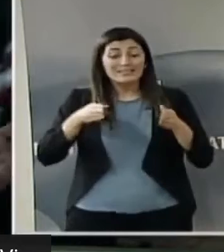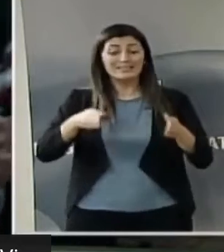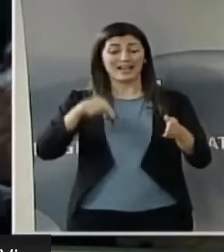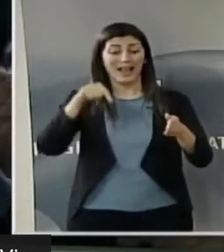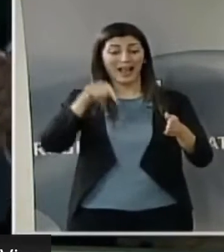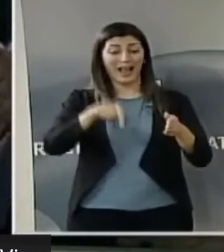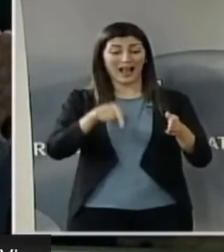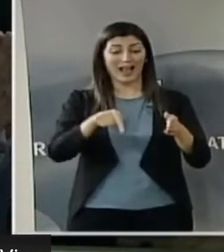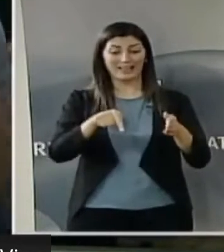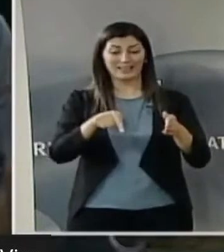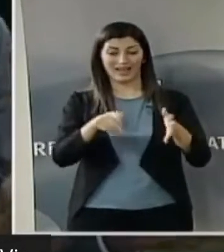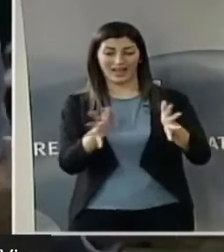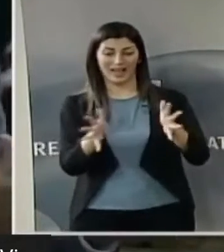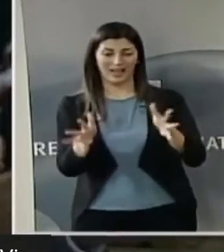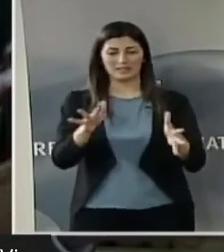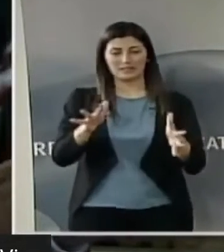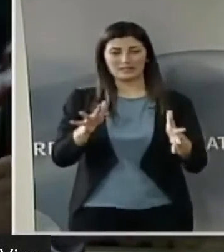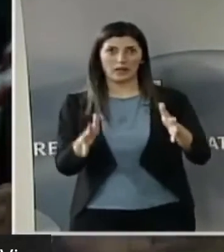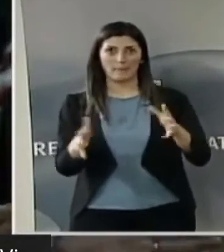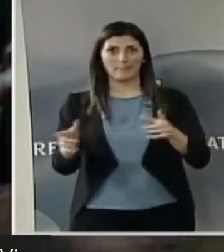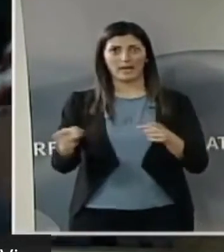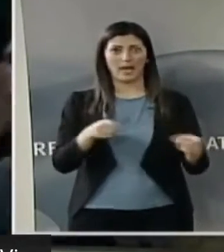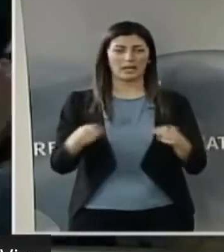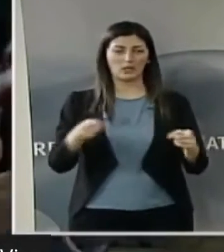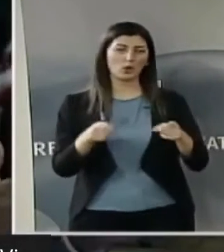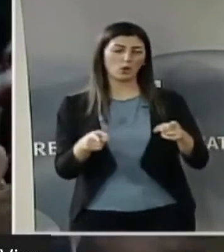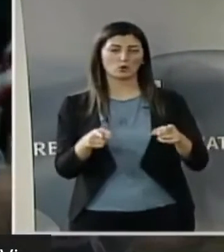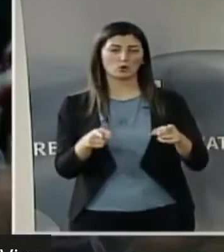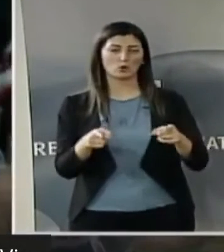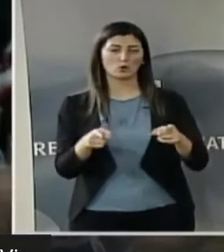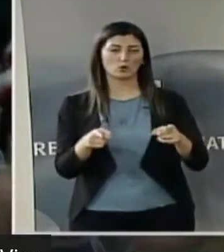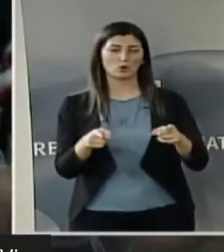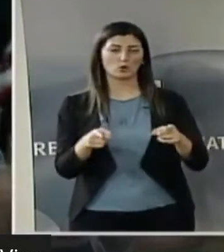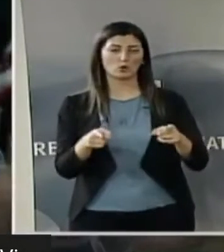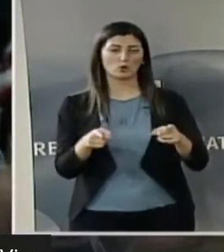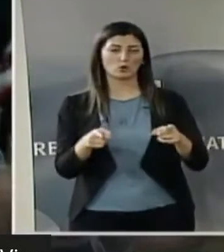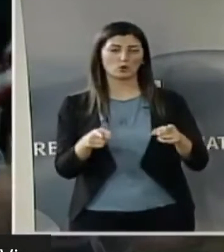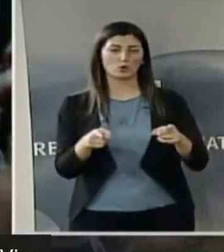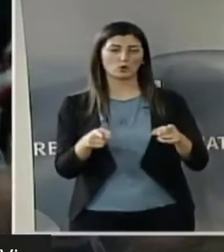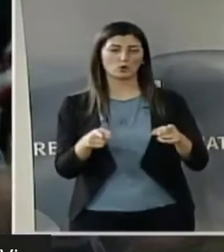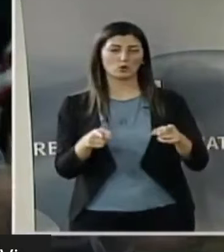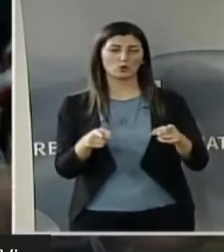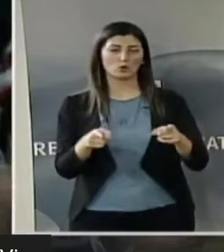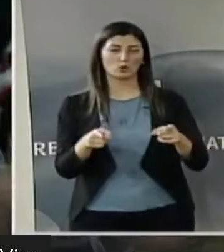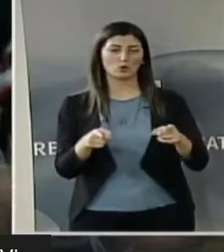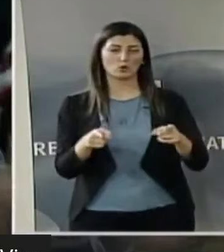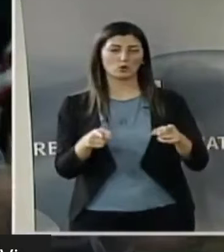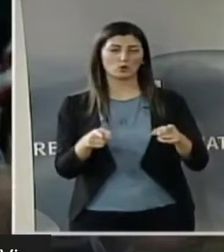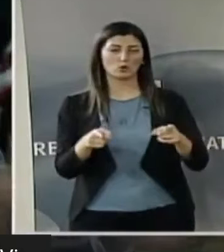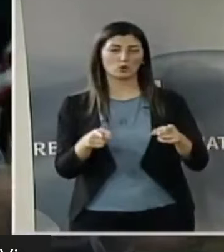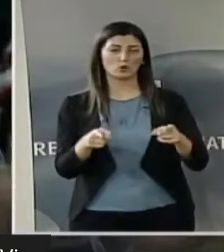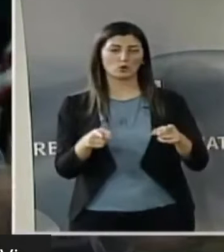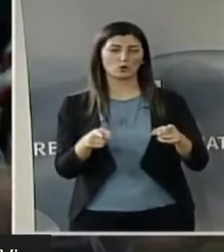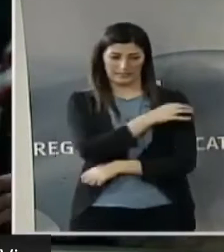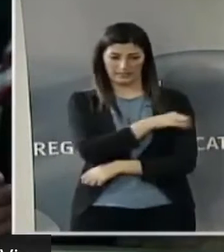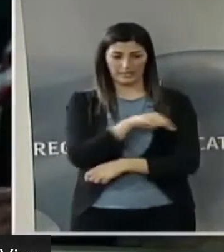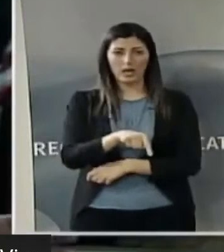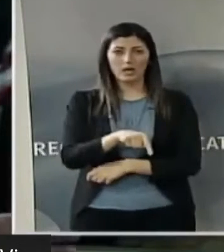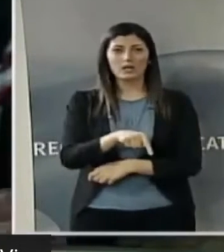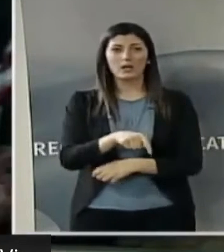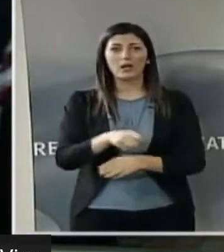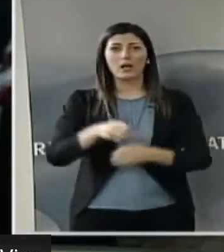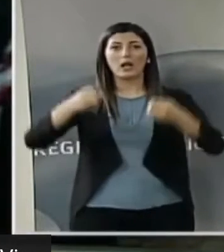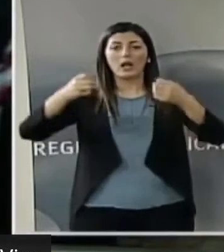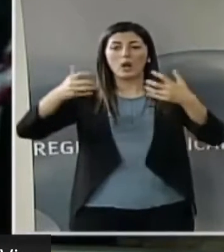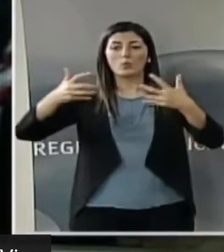diciamo, in un periodo di penuria, di personale sanitario, infermieristico e medico, invece di prendere quelli che c'erano in graduatori